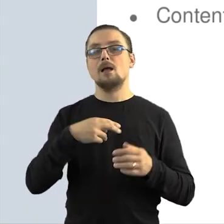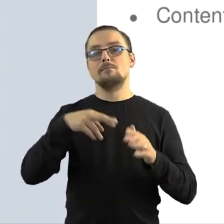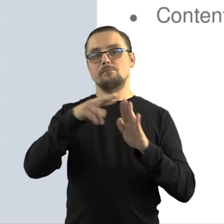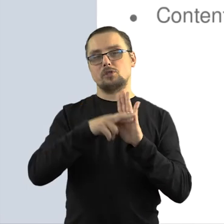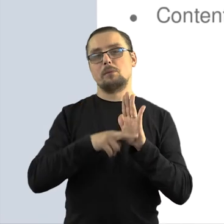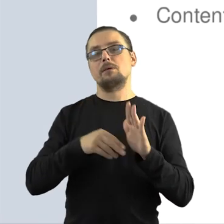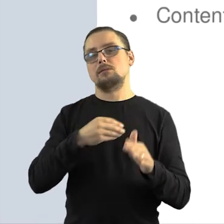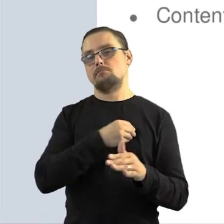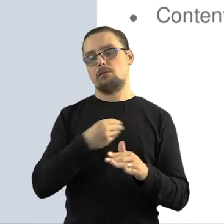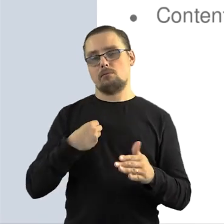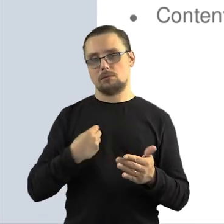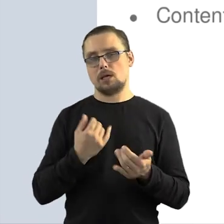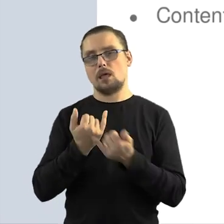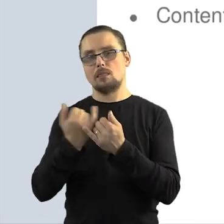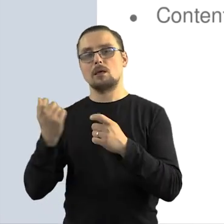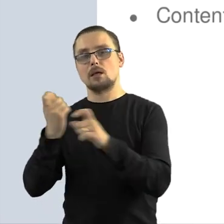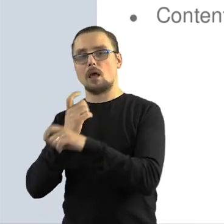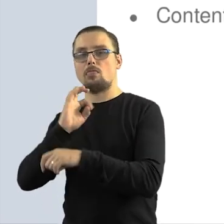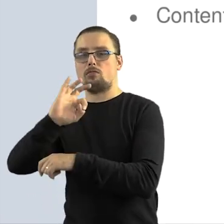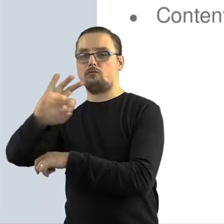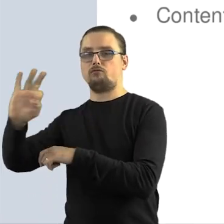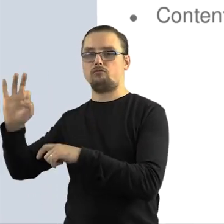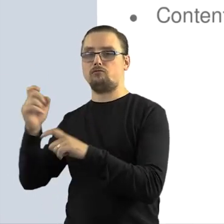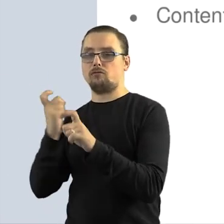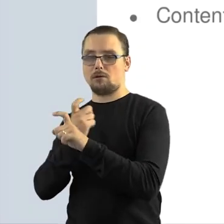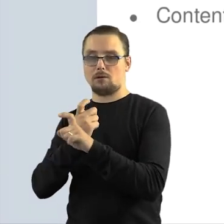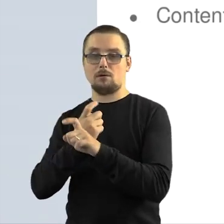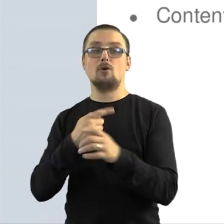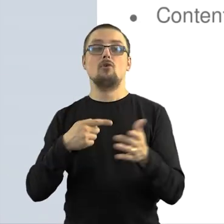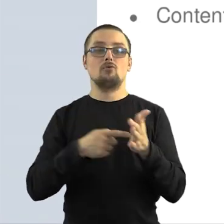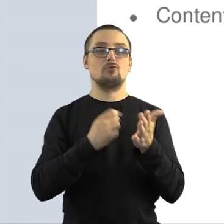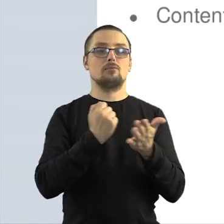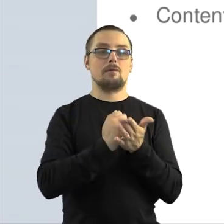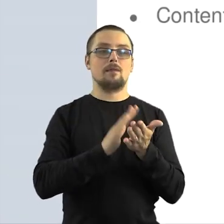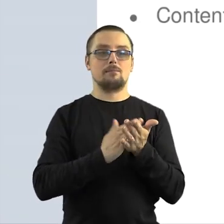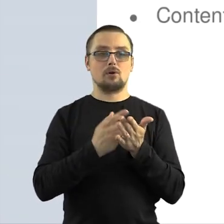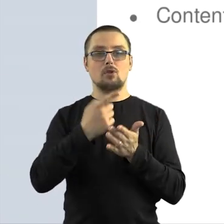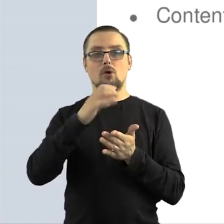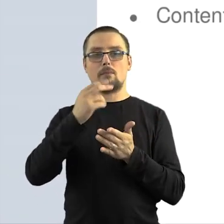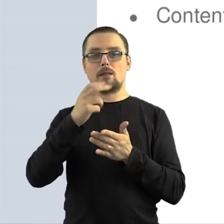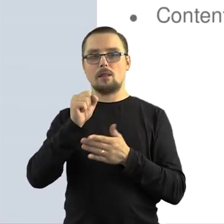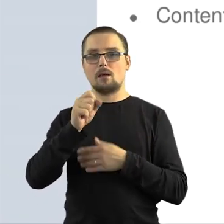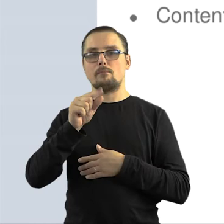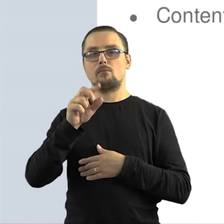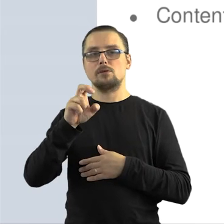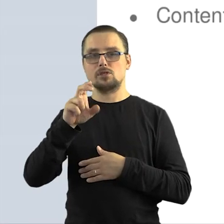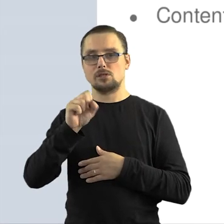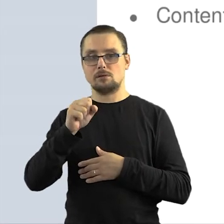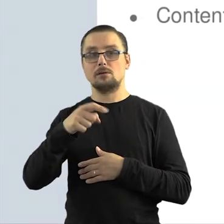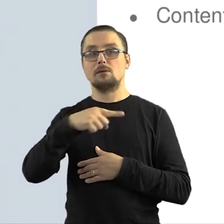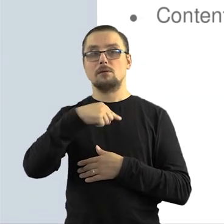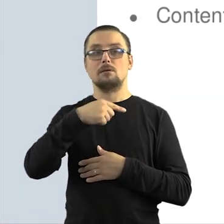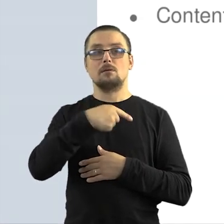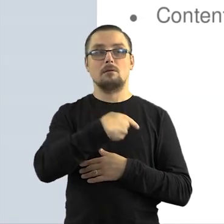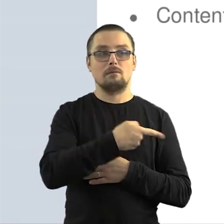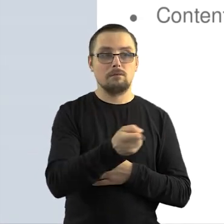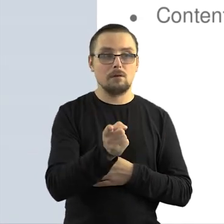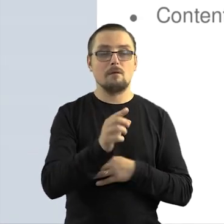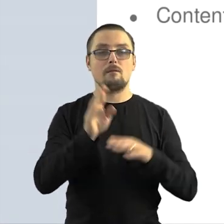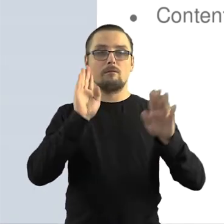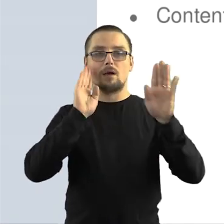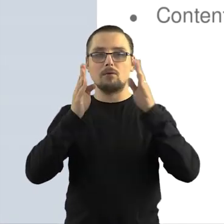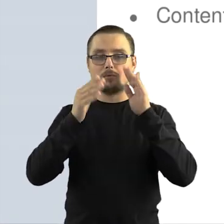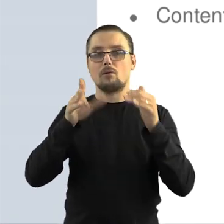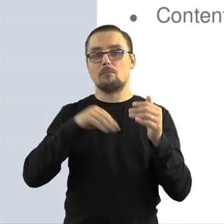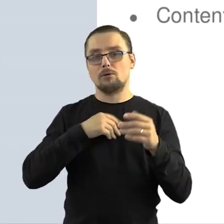przepisom kraju i zamieszkańców, znaczy podlegają Państwu przepisom polskim, więc znowu tutaj na przykład kwestia domeny publicznej. Mogą Państwo na